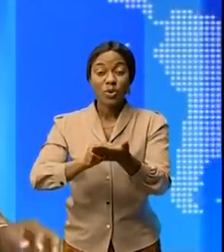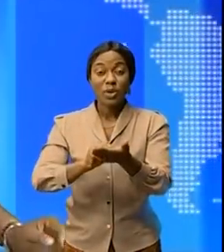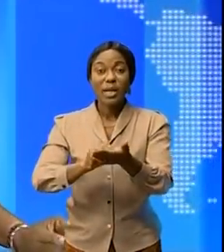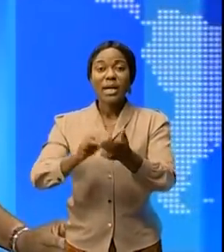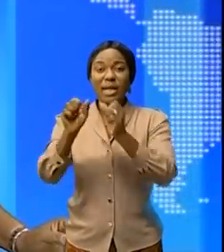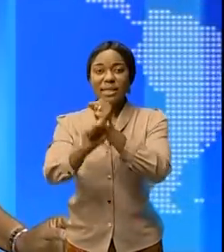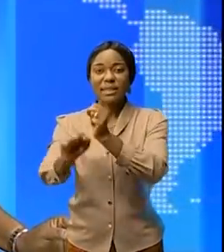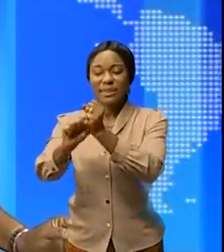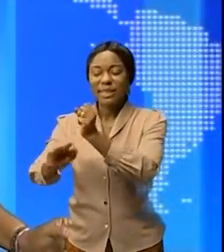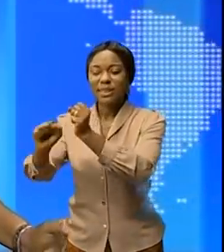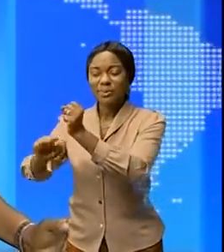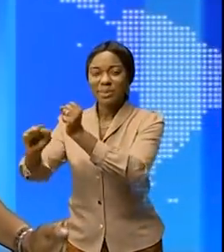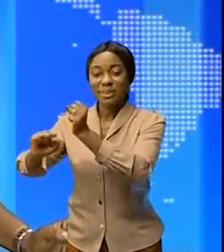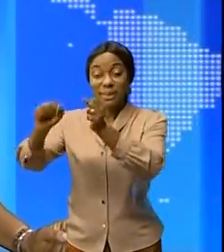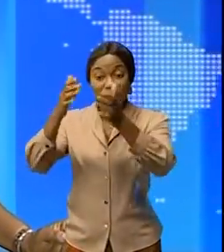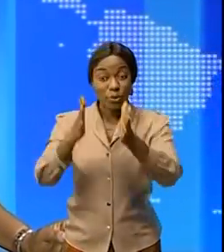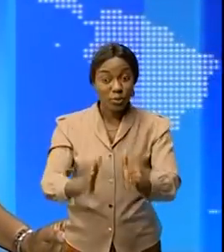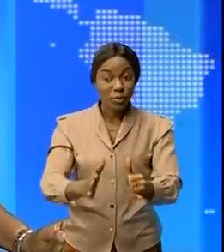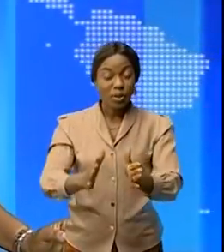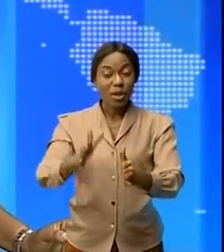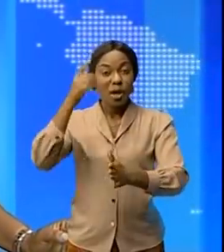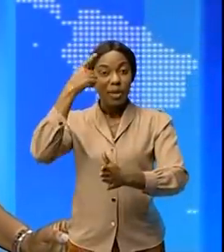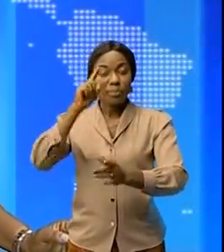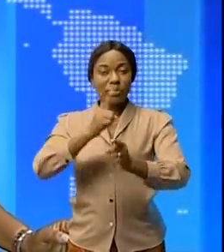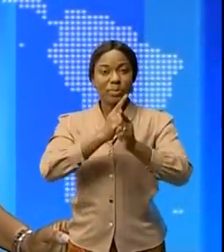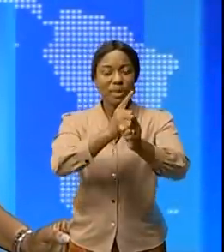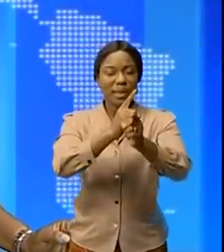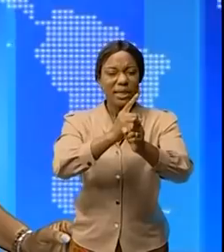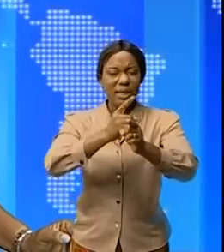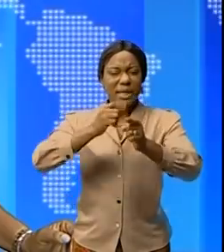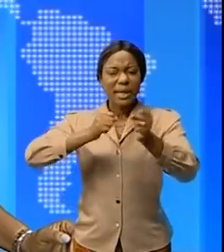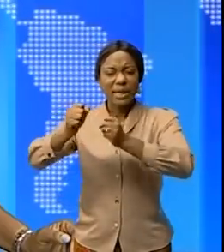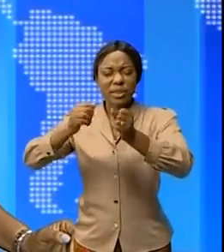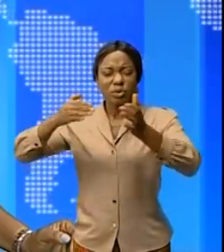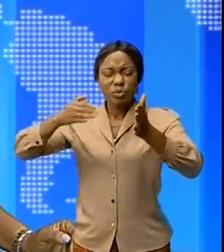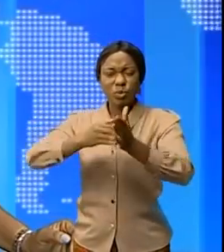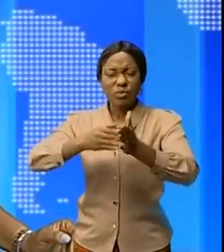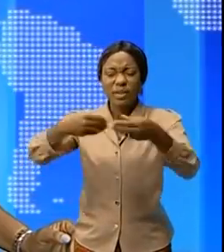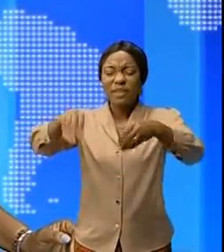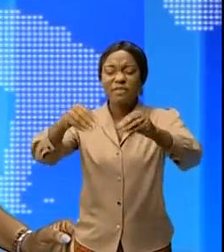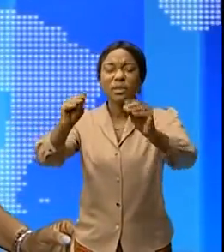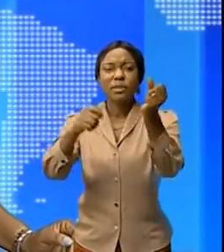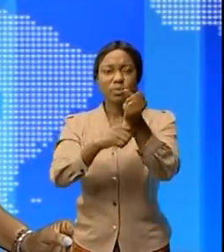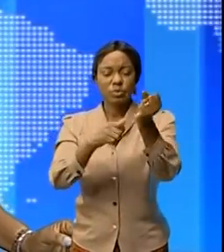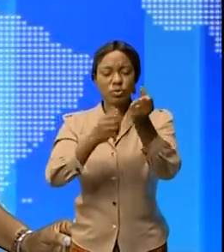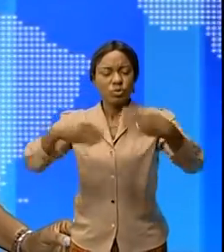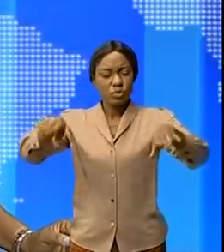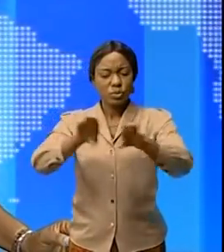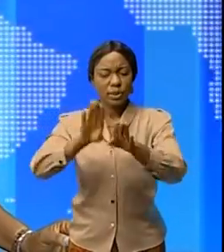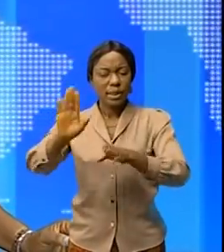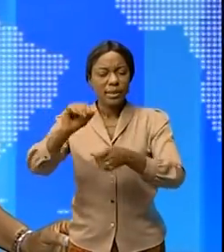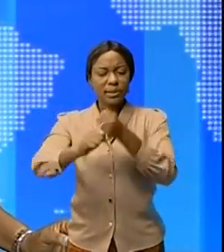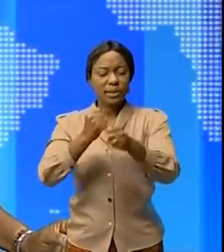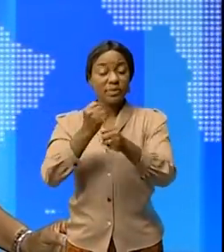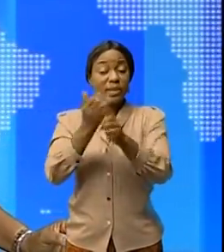sensibilisateurs de l'agence de prévention et des luttes contre la traite des personnes ont clôturé leur travail à